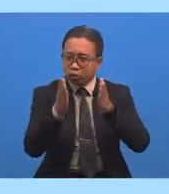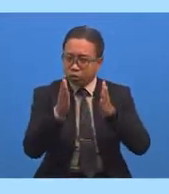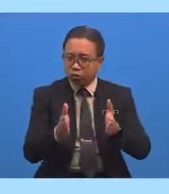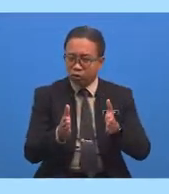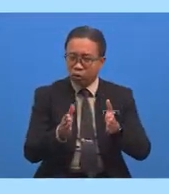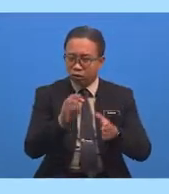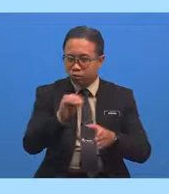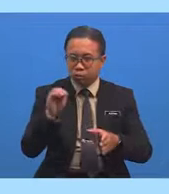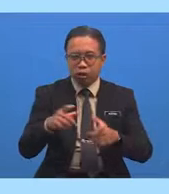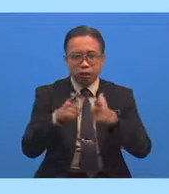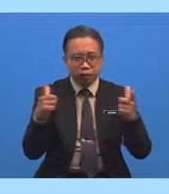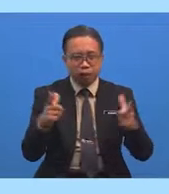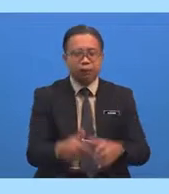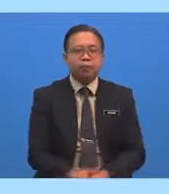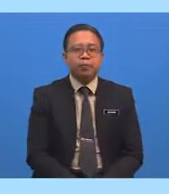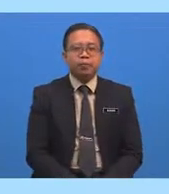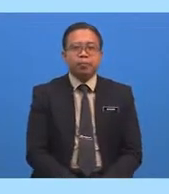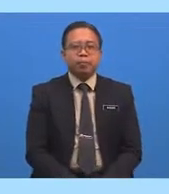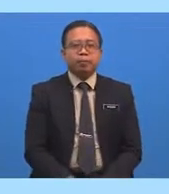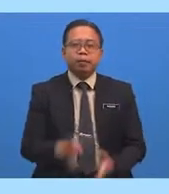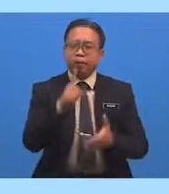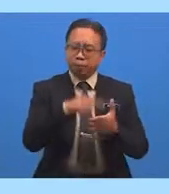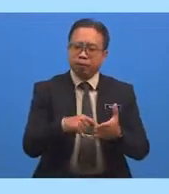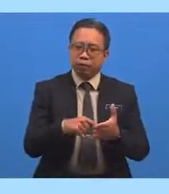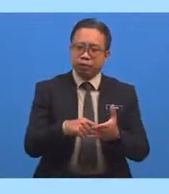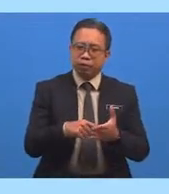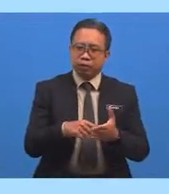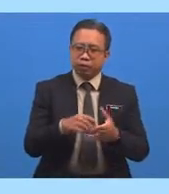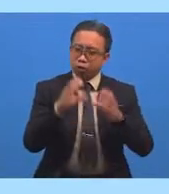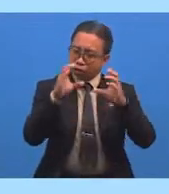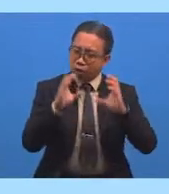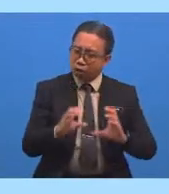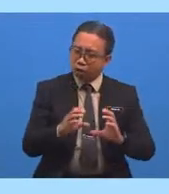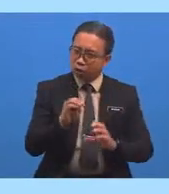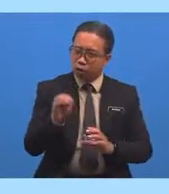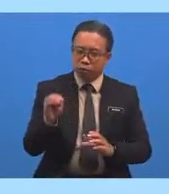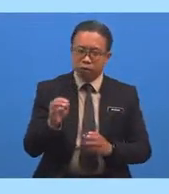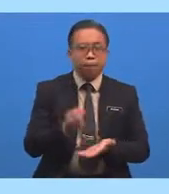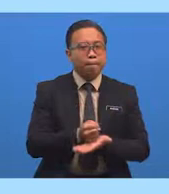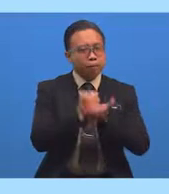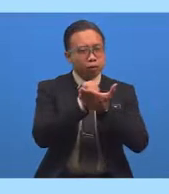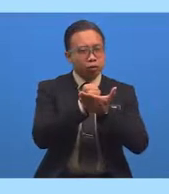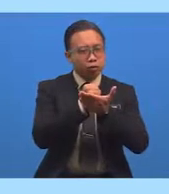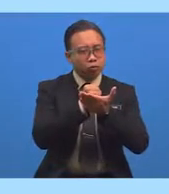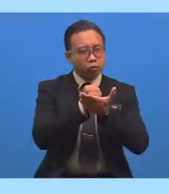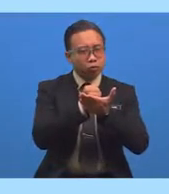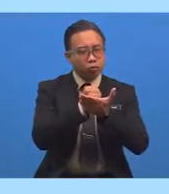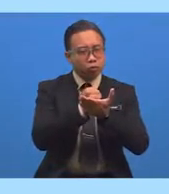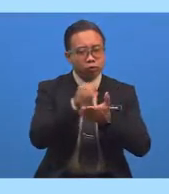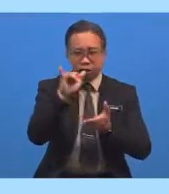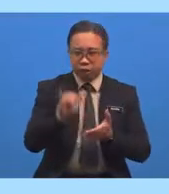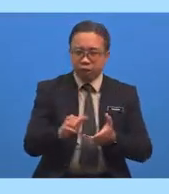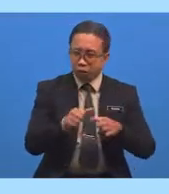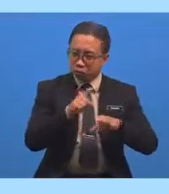-murid Yang Lain Apakah Tindakan Murid-murid Membantu Yang